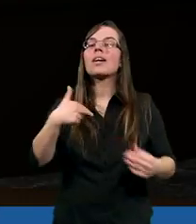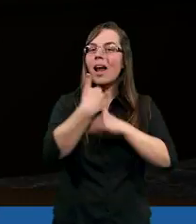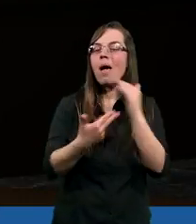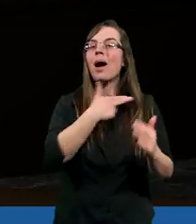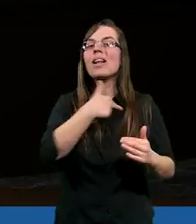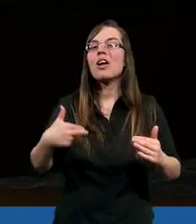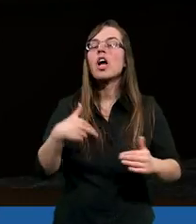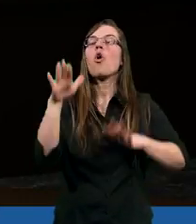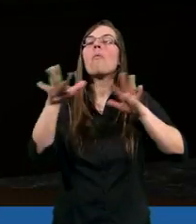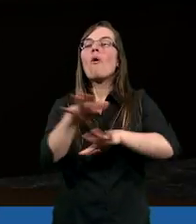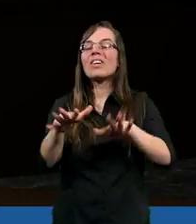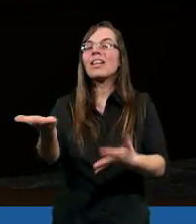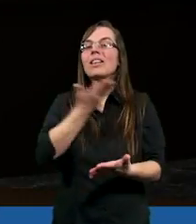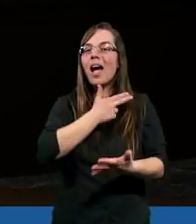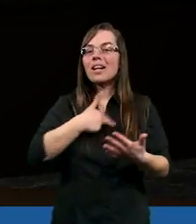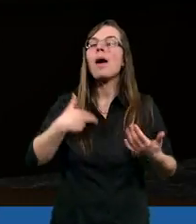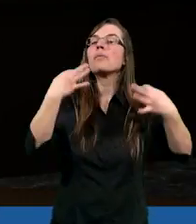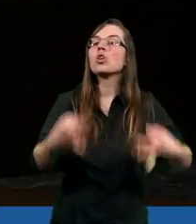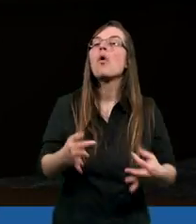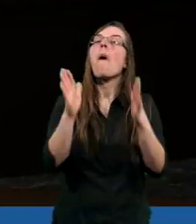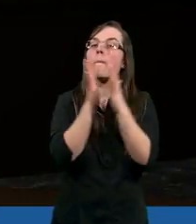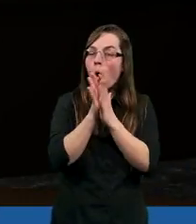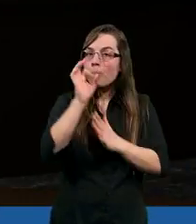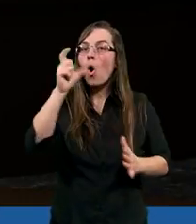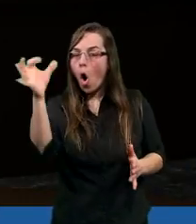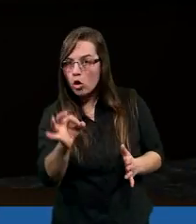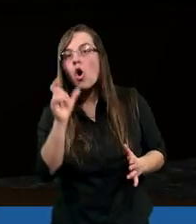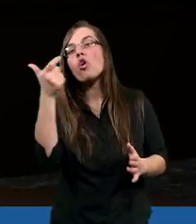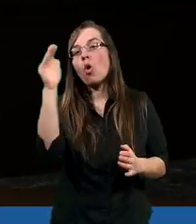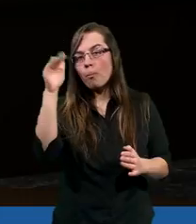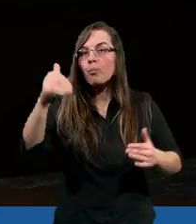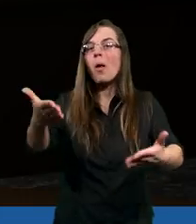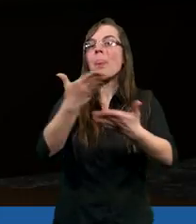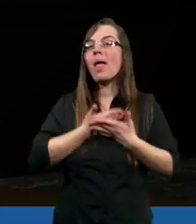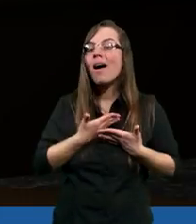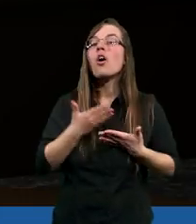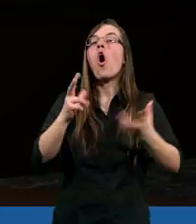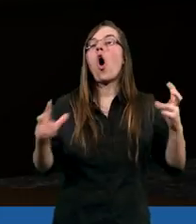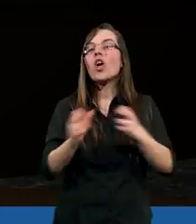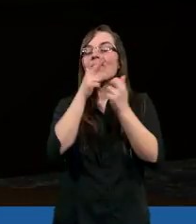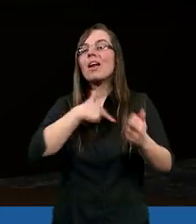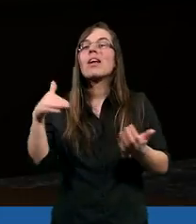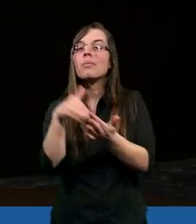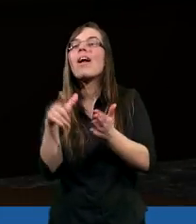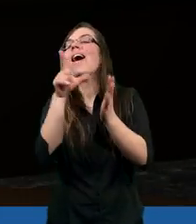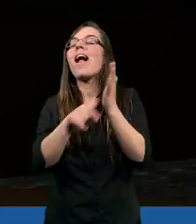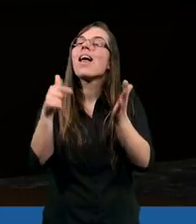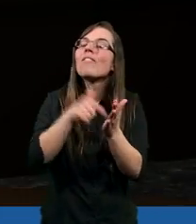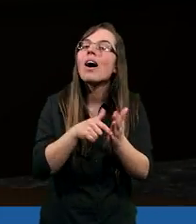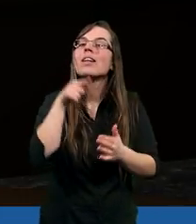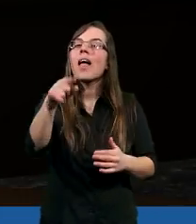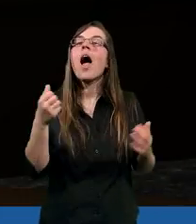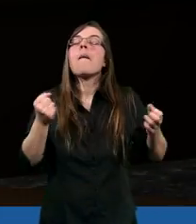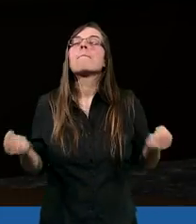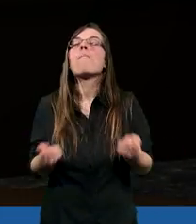powszedniego daj nam dzisiaj. Czyli modlimy się o coś, co Bóg nam może dać, odkrywamy nasze potrzeby, ale właśnie tutaj ta